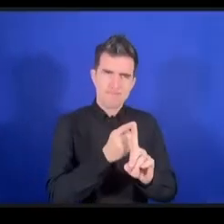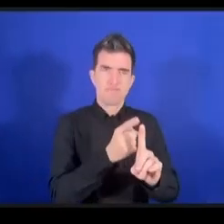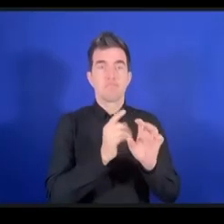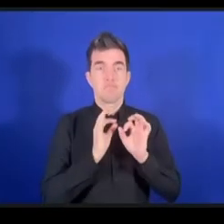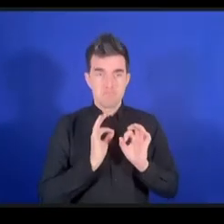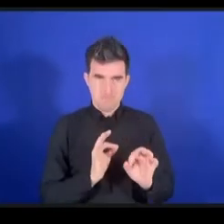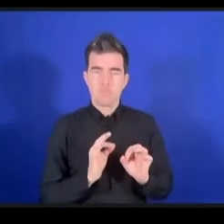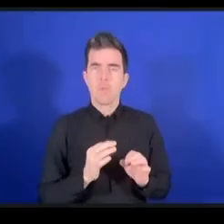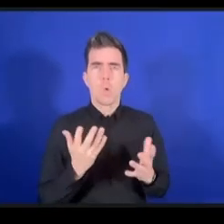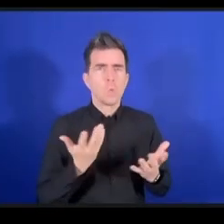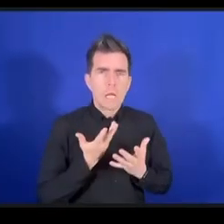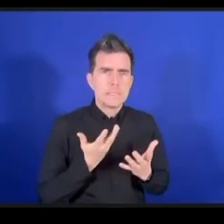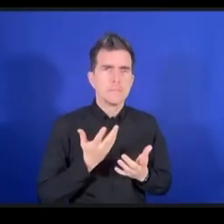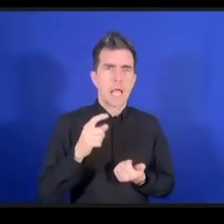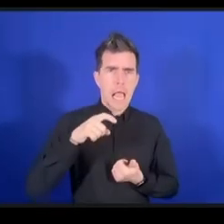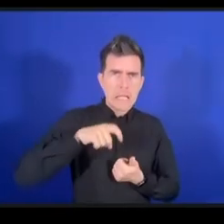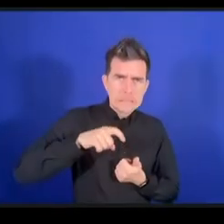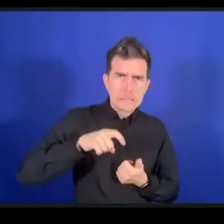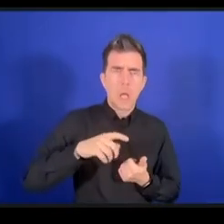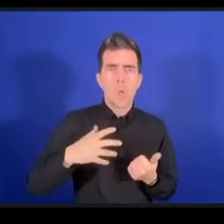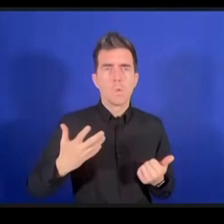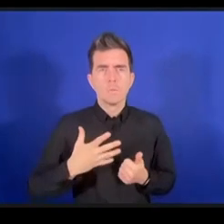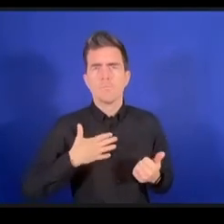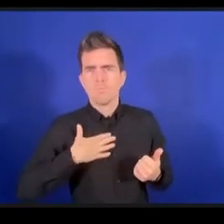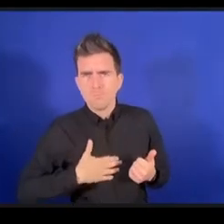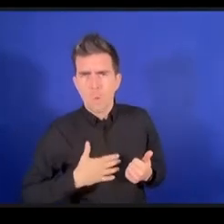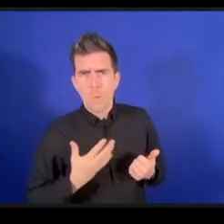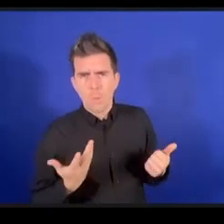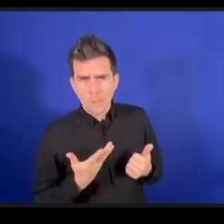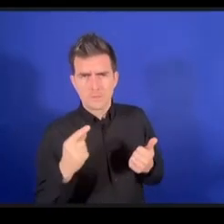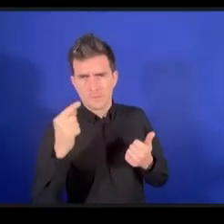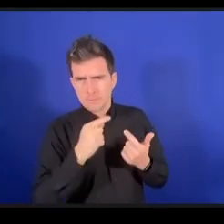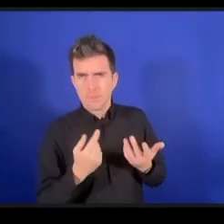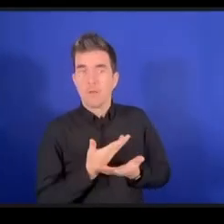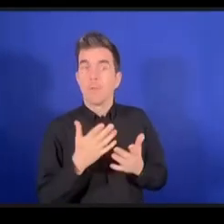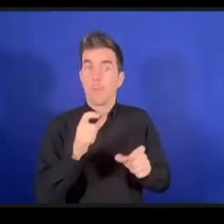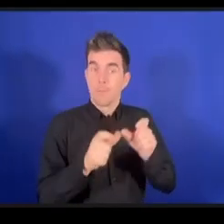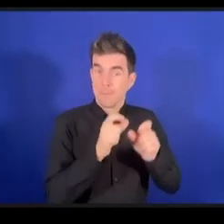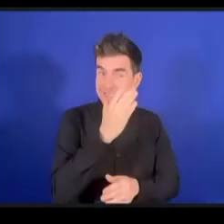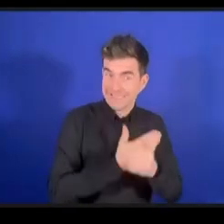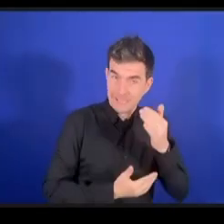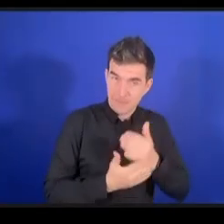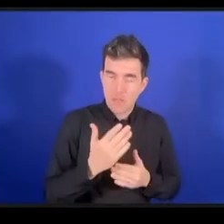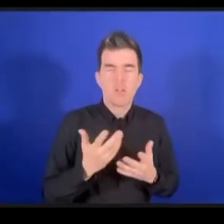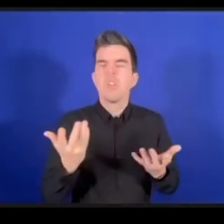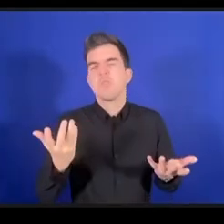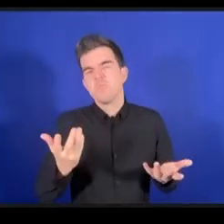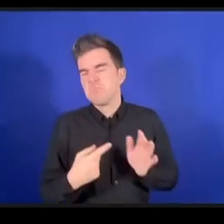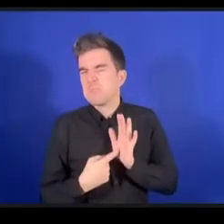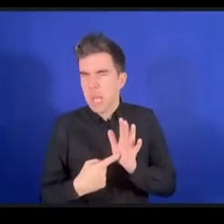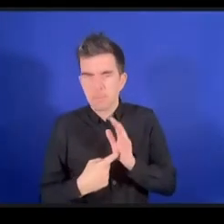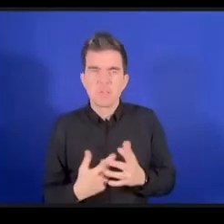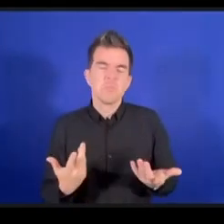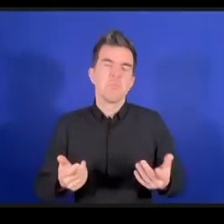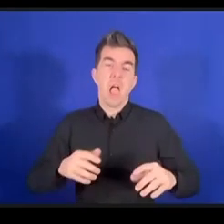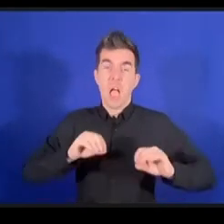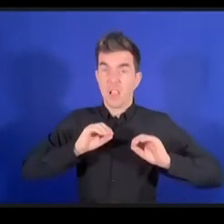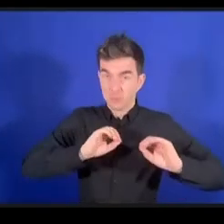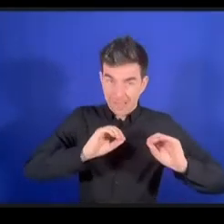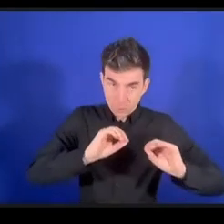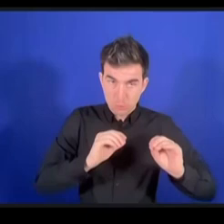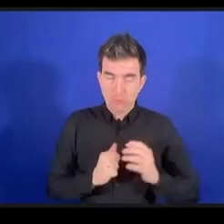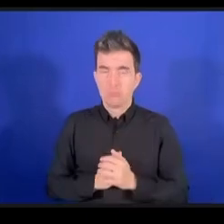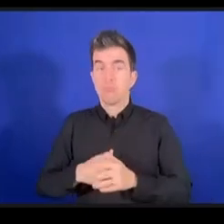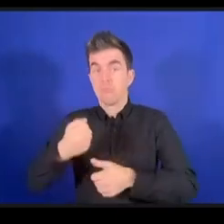الأشخاص من ذوي العاقة بما في ذلك التعليم والتوظيف والمدن الذكية